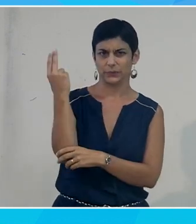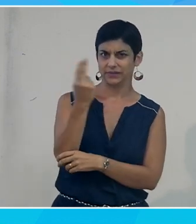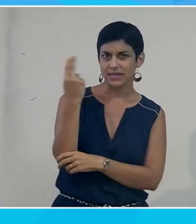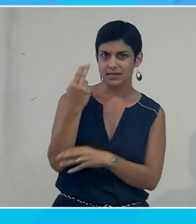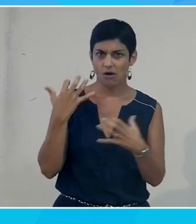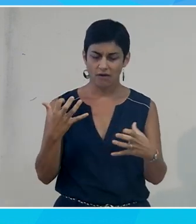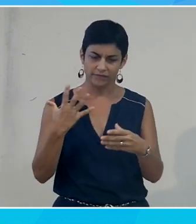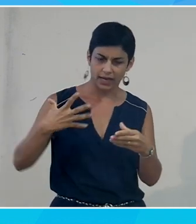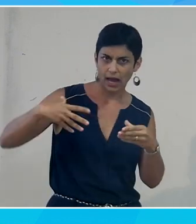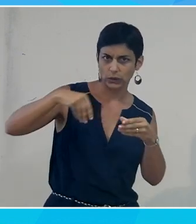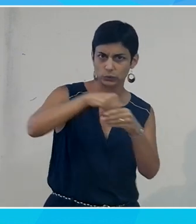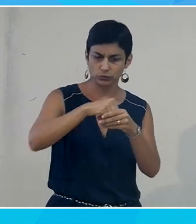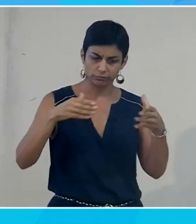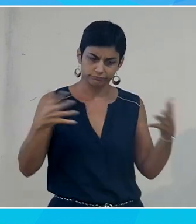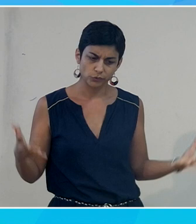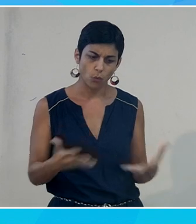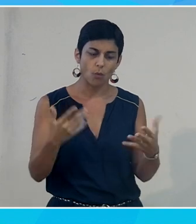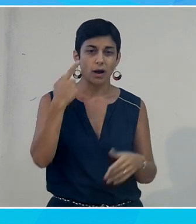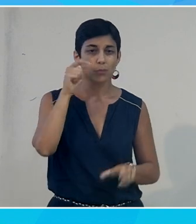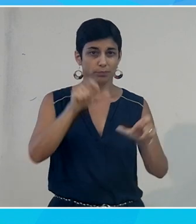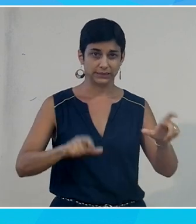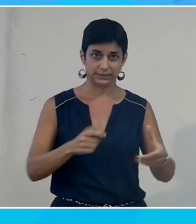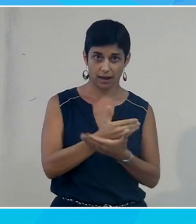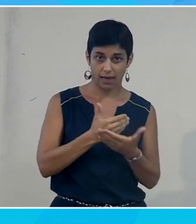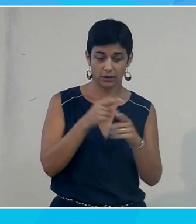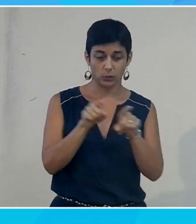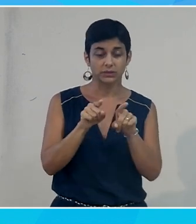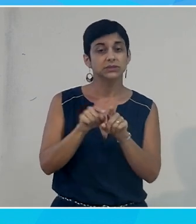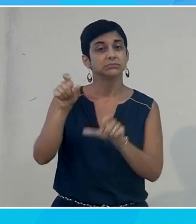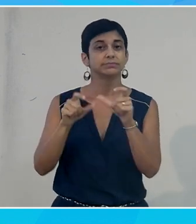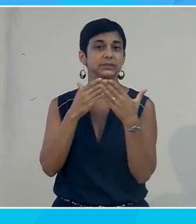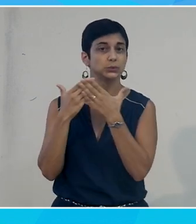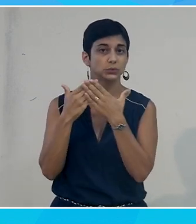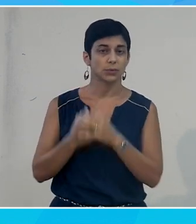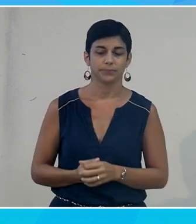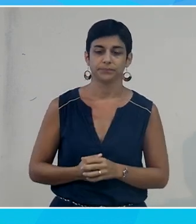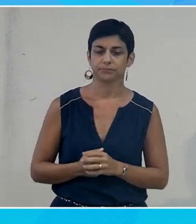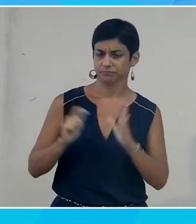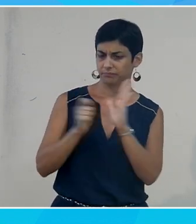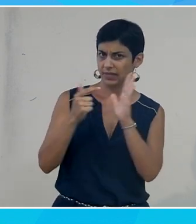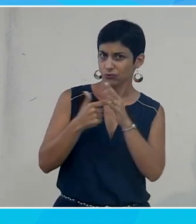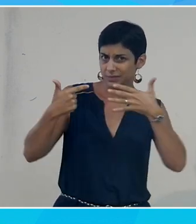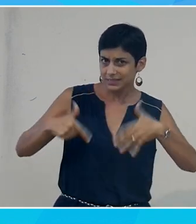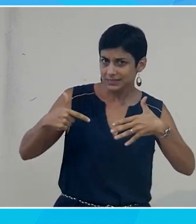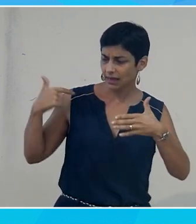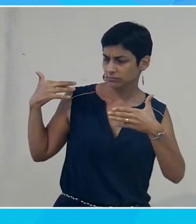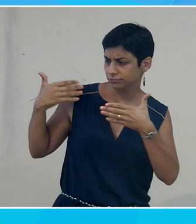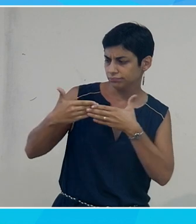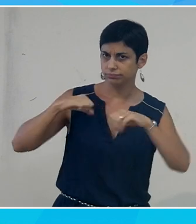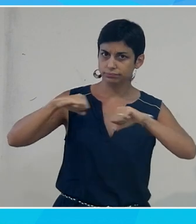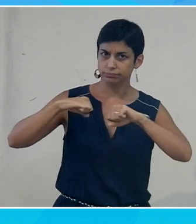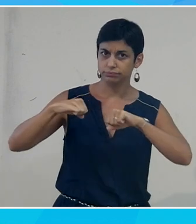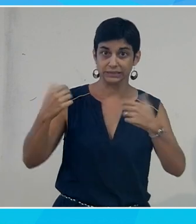l'inclusion des personnels et des étudiants. Depuis 2017, un certain nombre d'actions ont été mises en place.